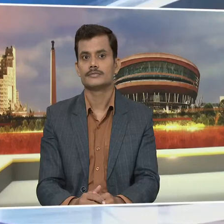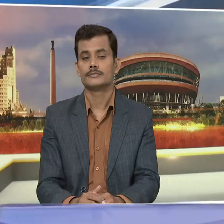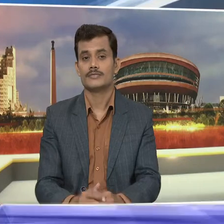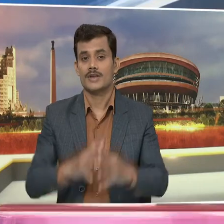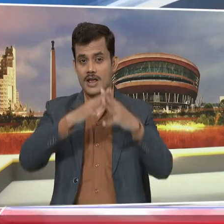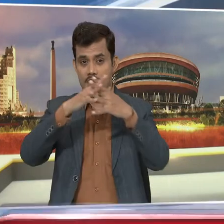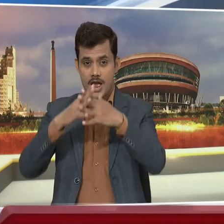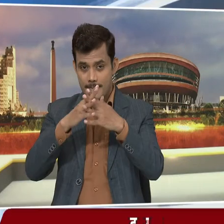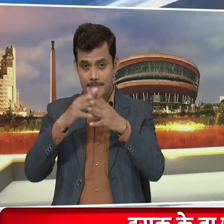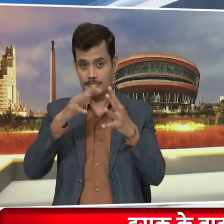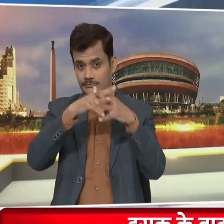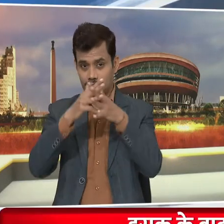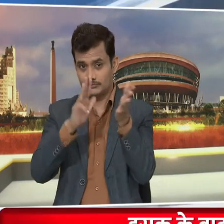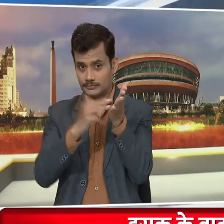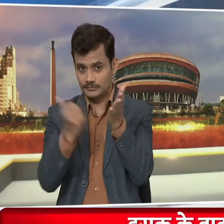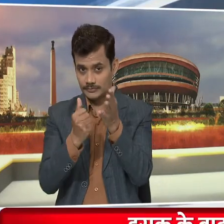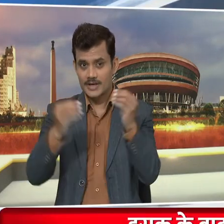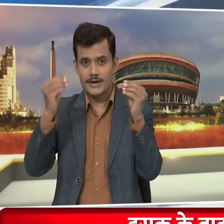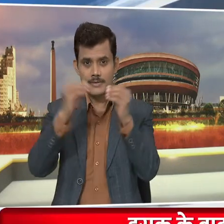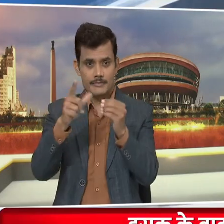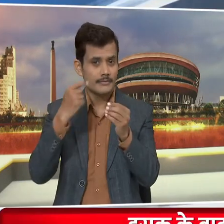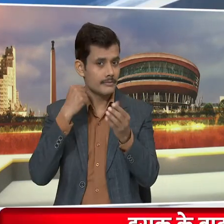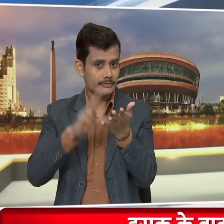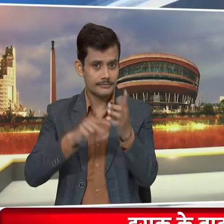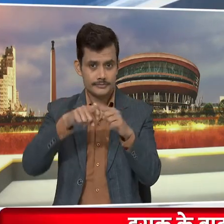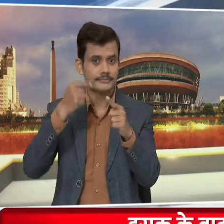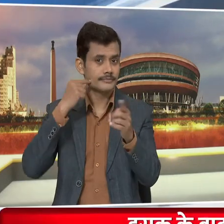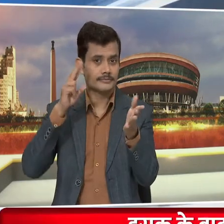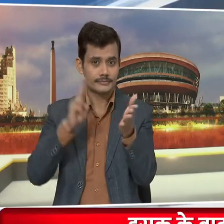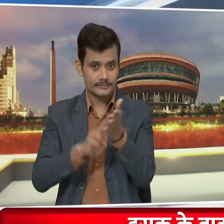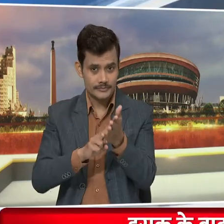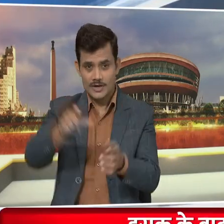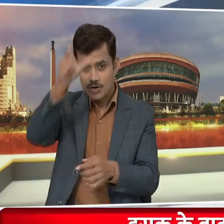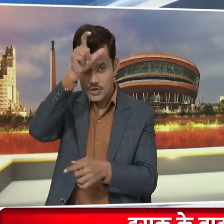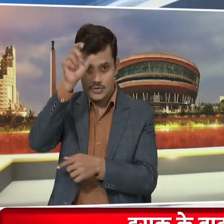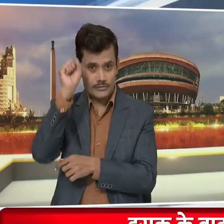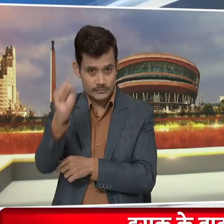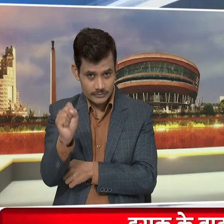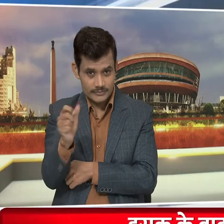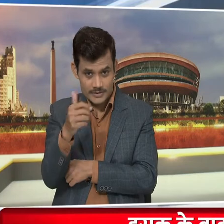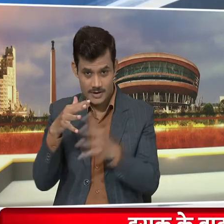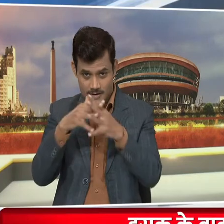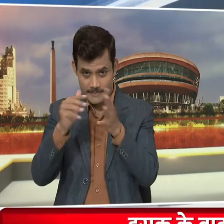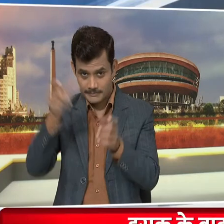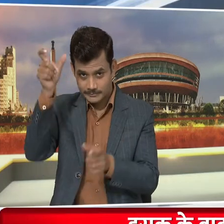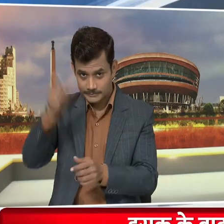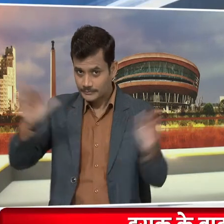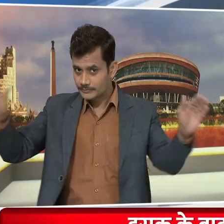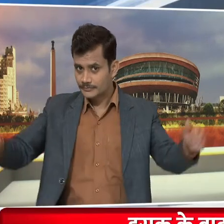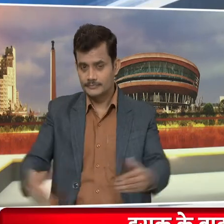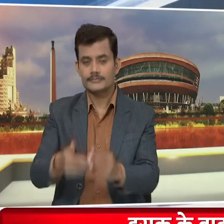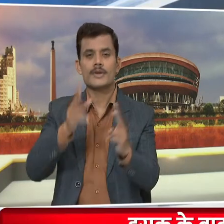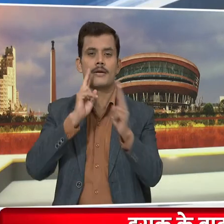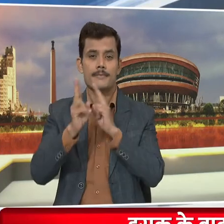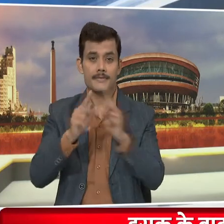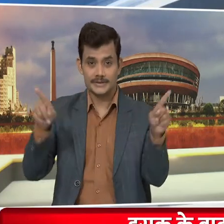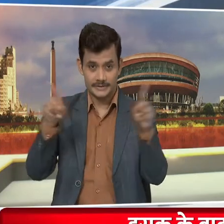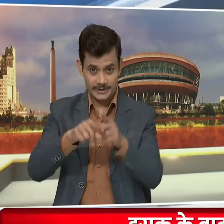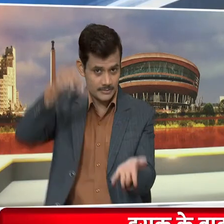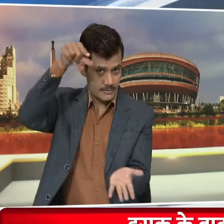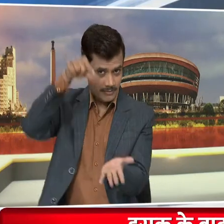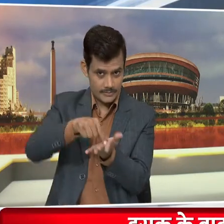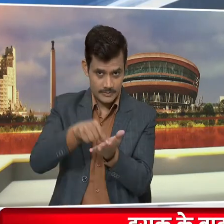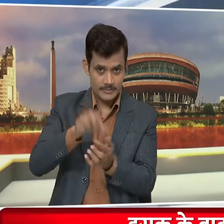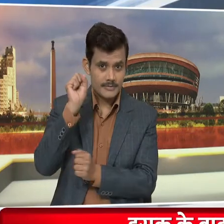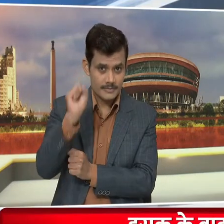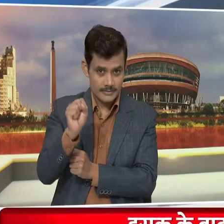अमेरिकी विदेश मंत्री ब्लिंकेन अच तुर्किय में गजा संघर्ष पर अपने समकर्प से करेंगे बाचीत इससे पहले एराफ में भी ब्लिंकेन इसरुआल